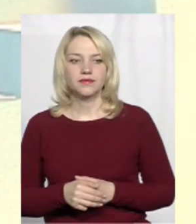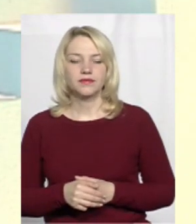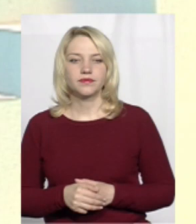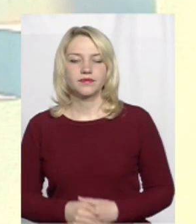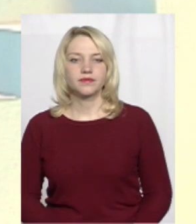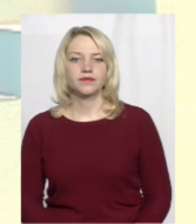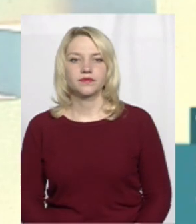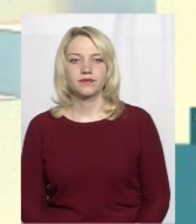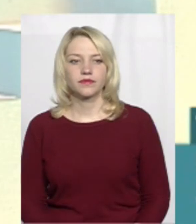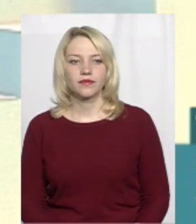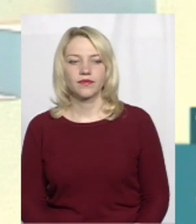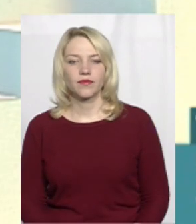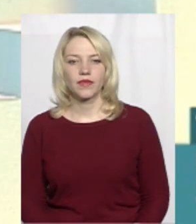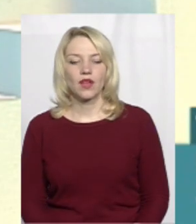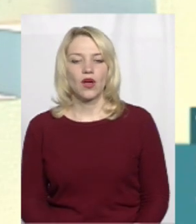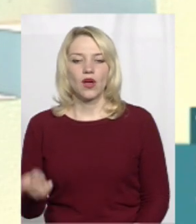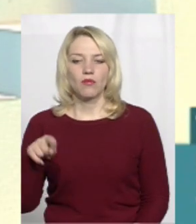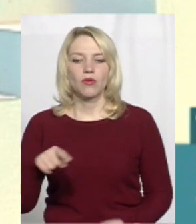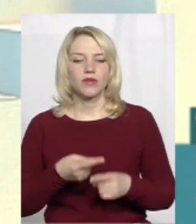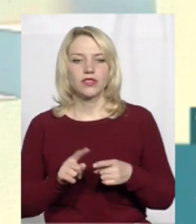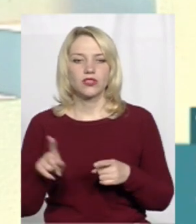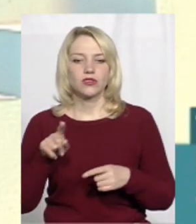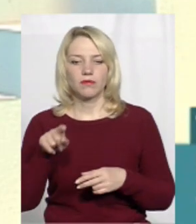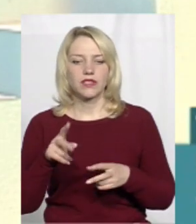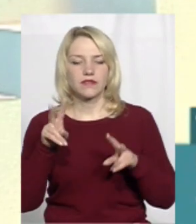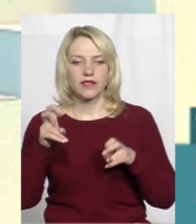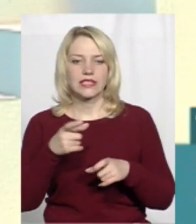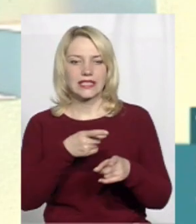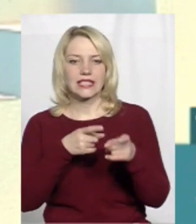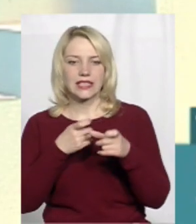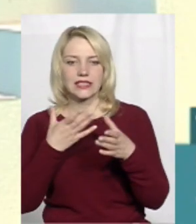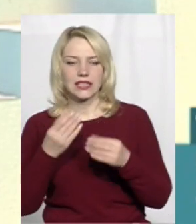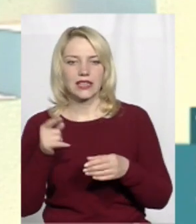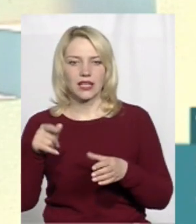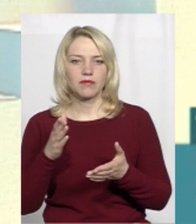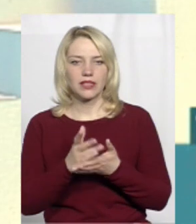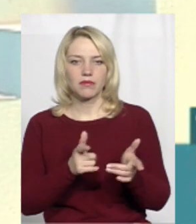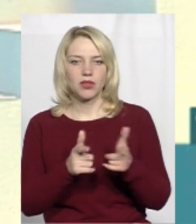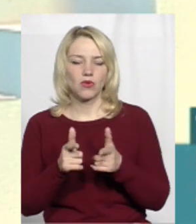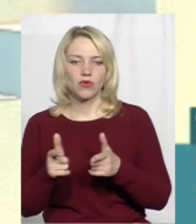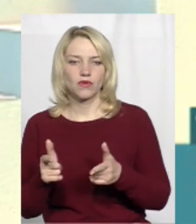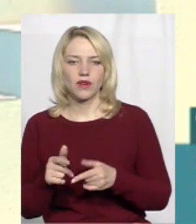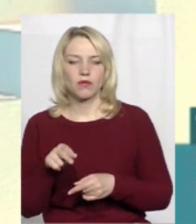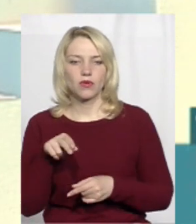Попри те, що він називається Стрілецьким днем, ми проходимо підготовку по